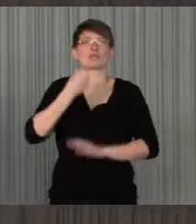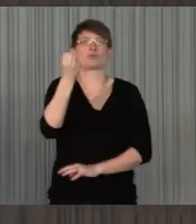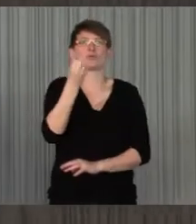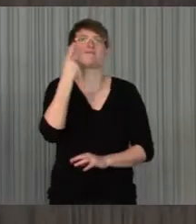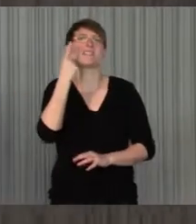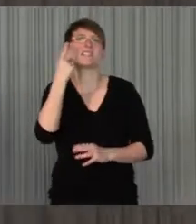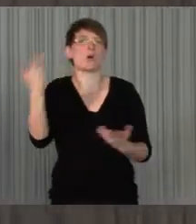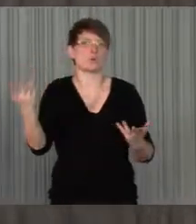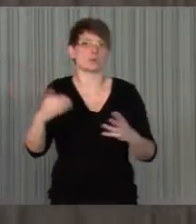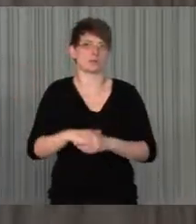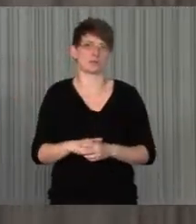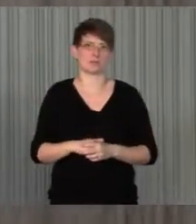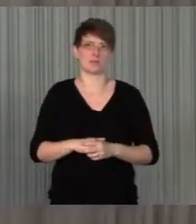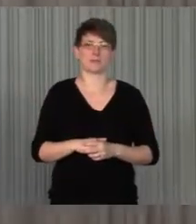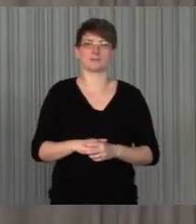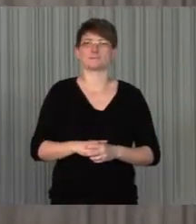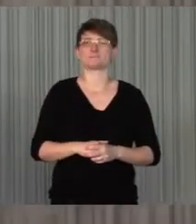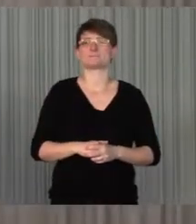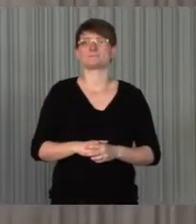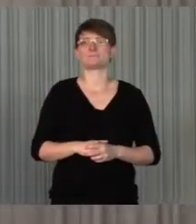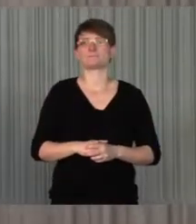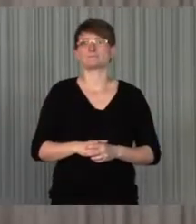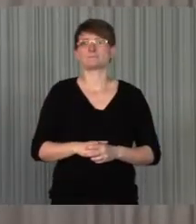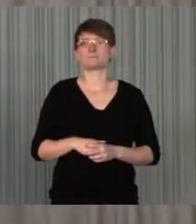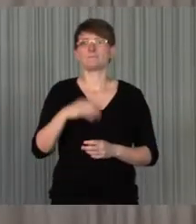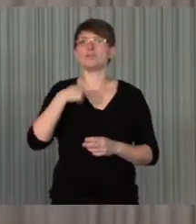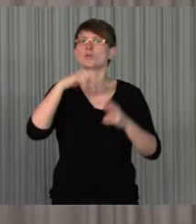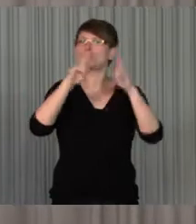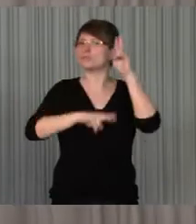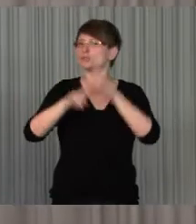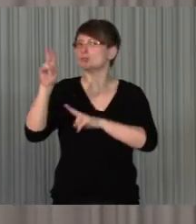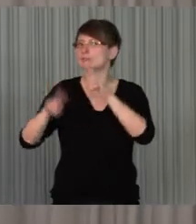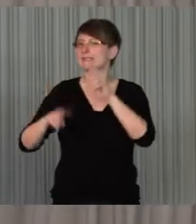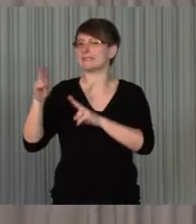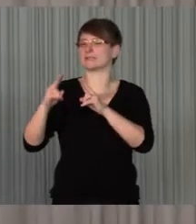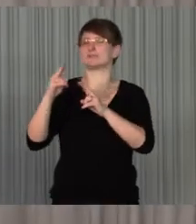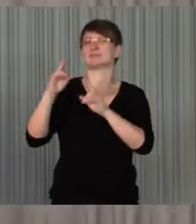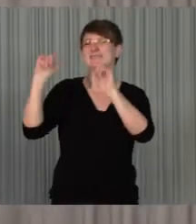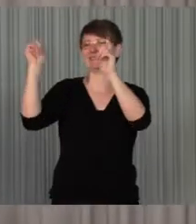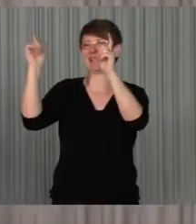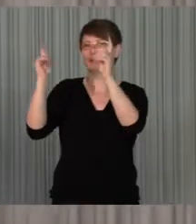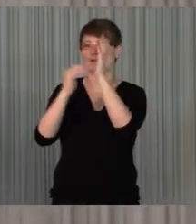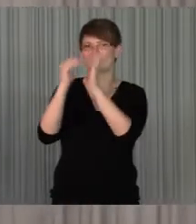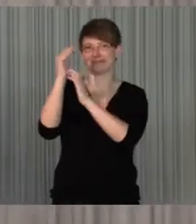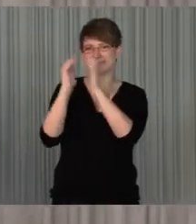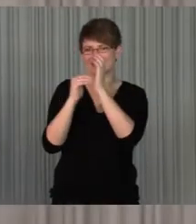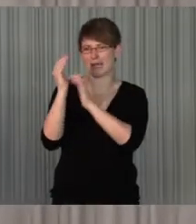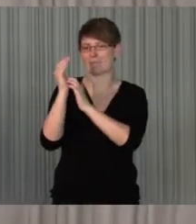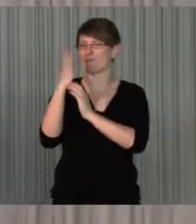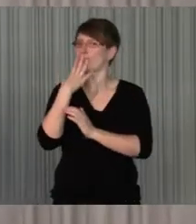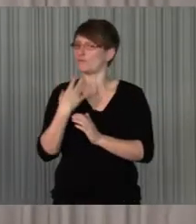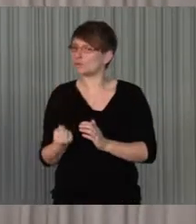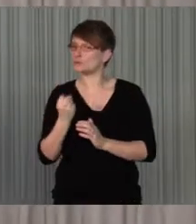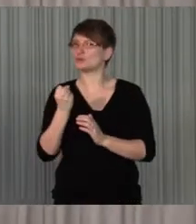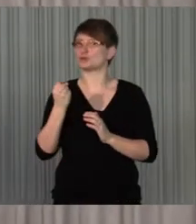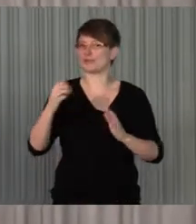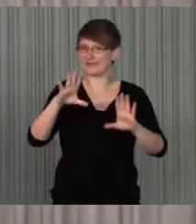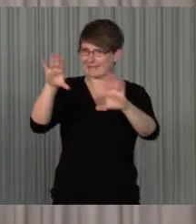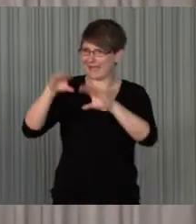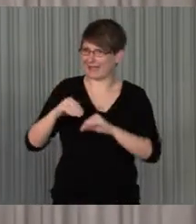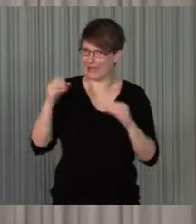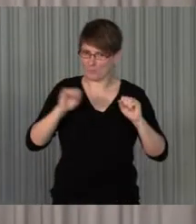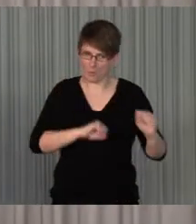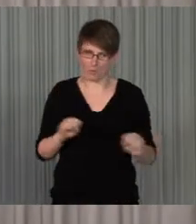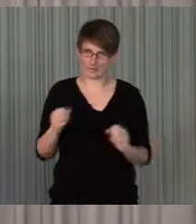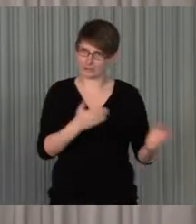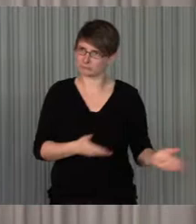die wir fördern wollen und wir wollen eben in den verschiedenen Bereichen und Systemen der Gesellschaft Teilhabe ermöglichen, sodass jeder Mensch tatsächlich